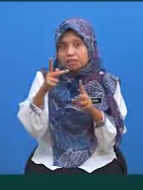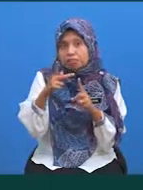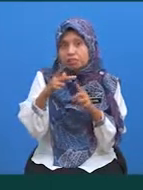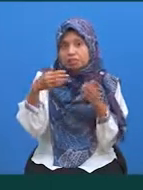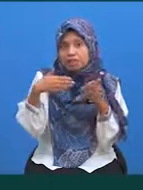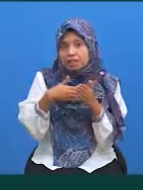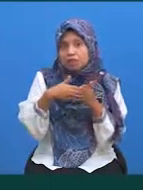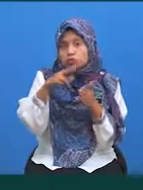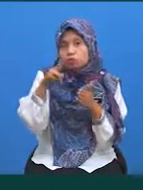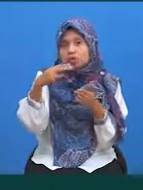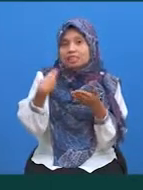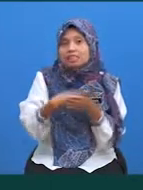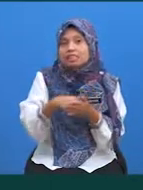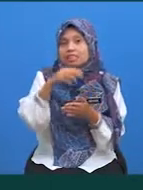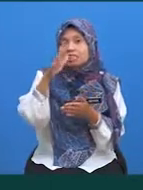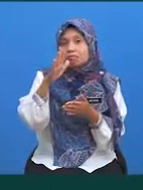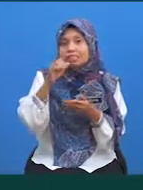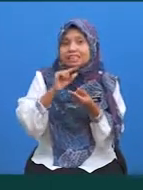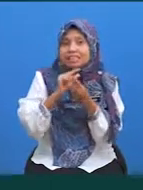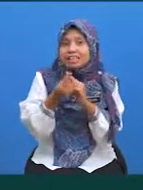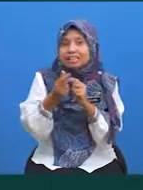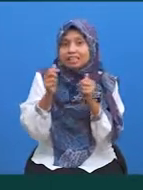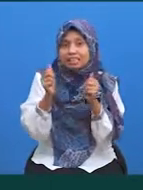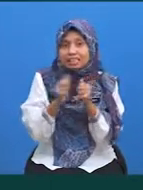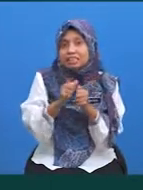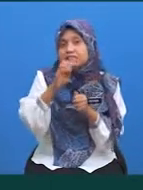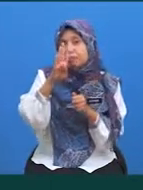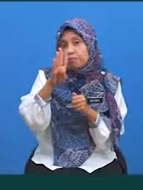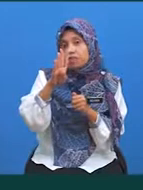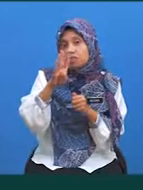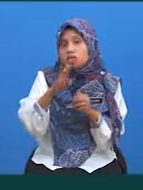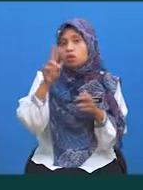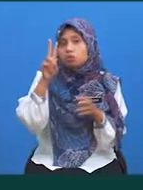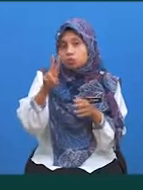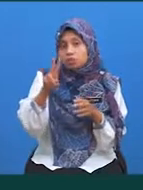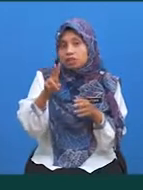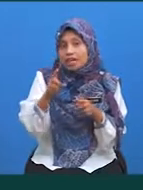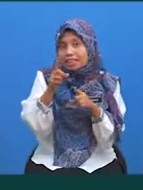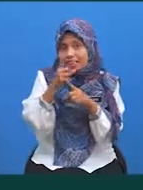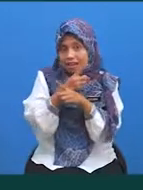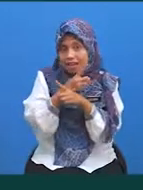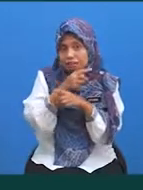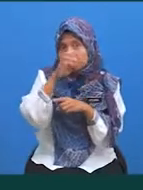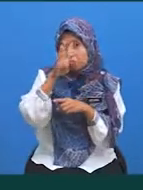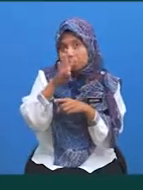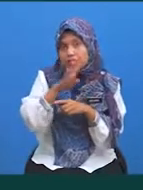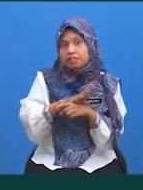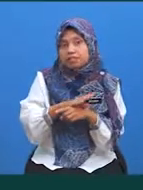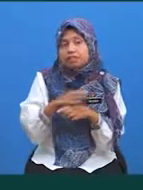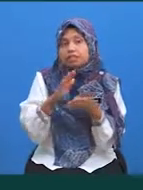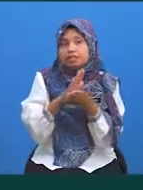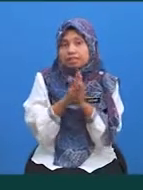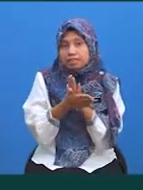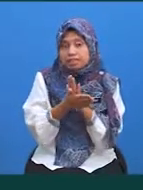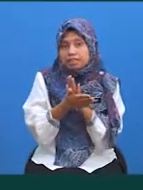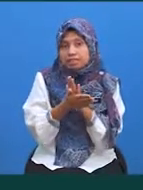hingga 5 diganti dengan 4 Maka 2 darab 4 Maka